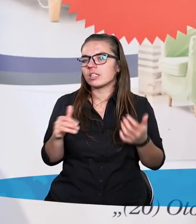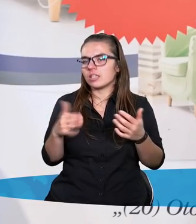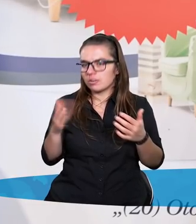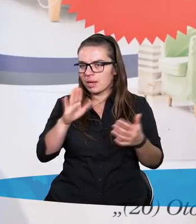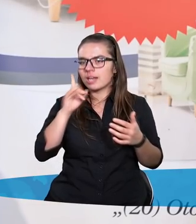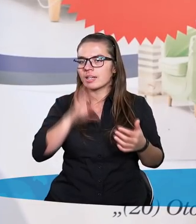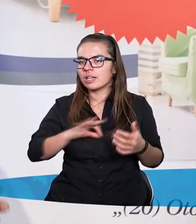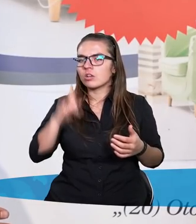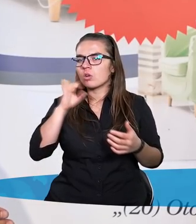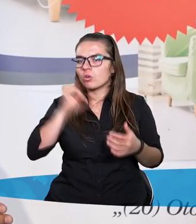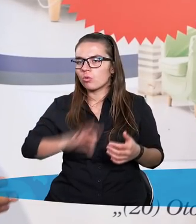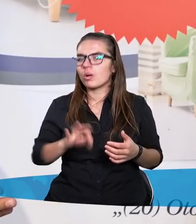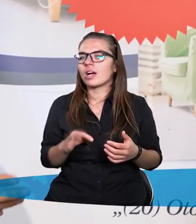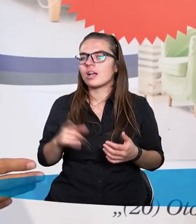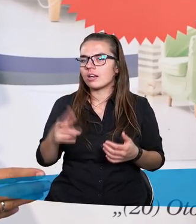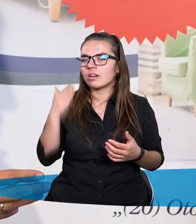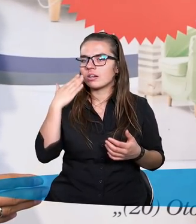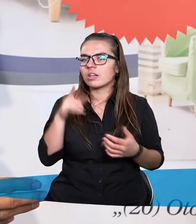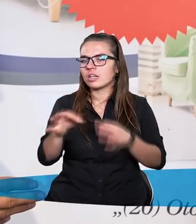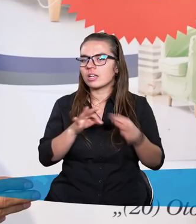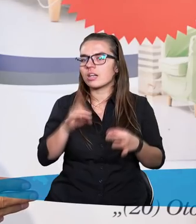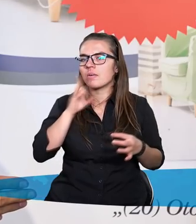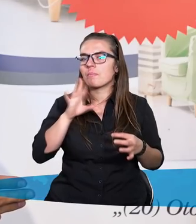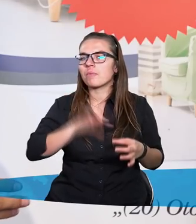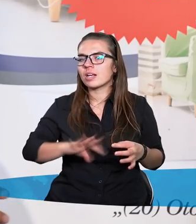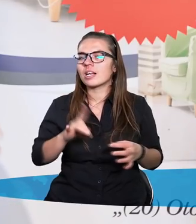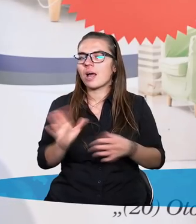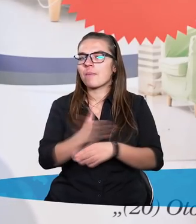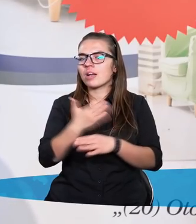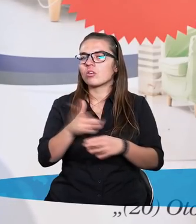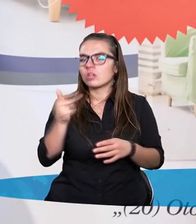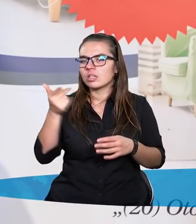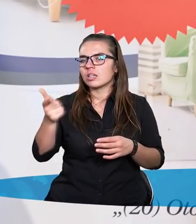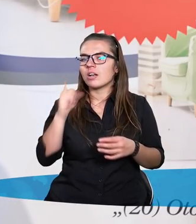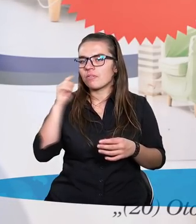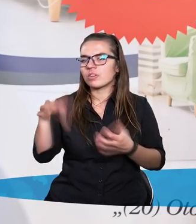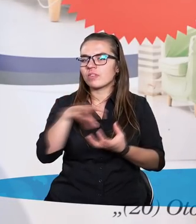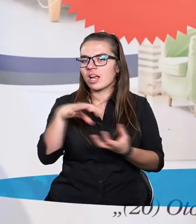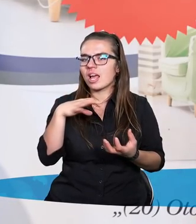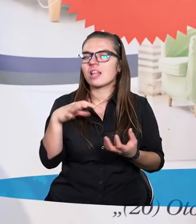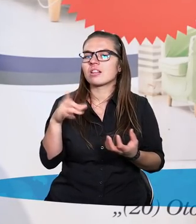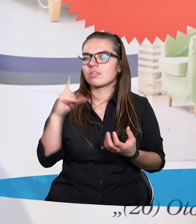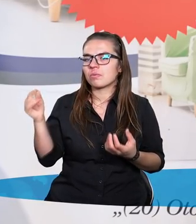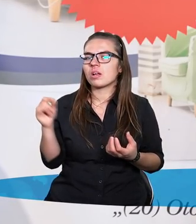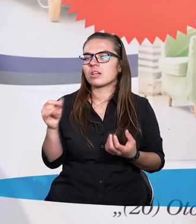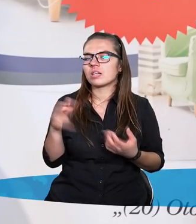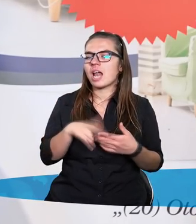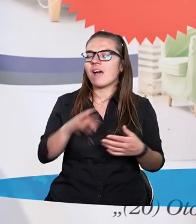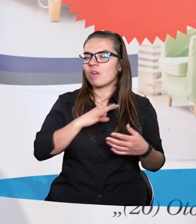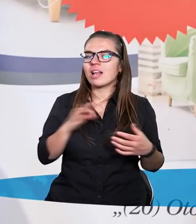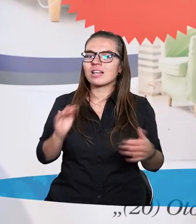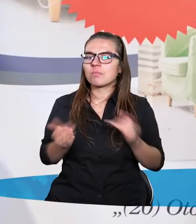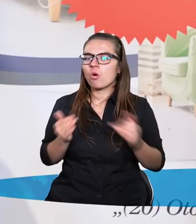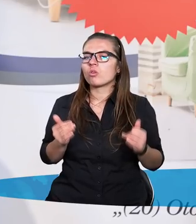i w pędnecie twój syn, tak jak w tej historii syna Marta Trawnego, idzie gdzieś tam w świat chcąc żyć na własny